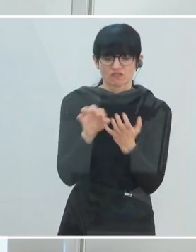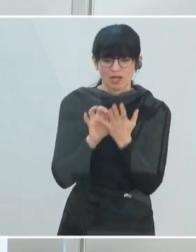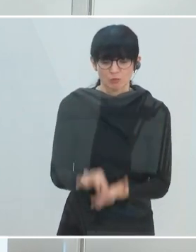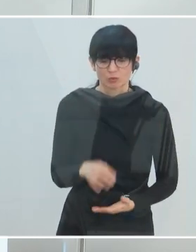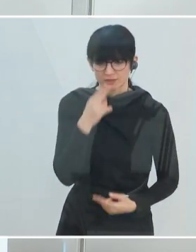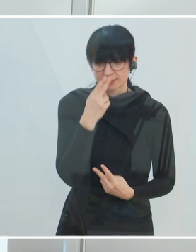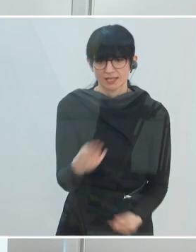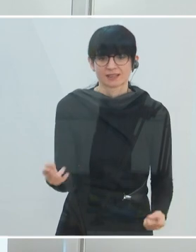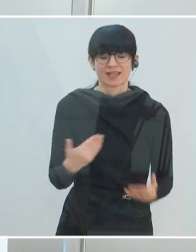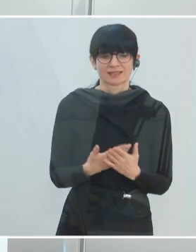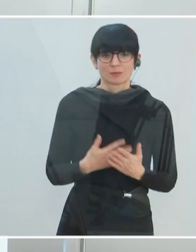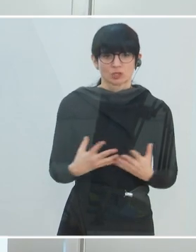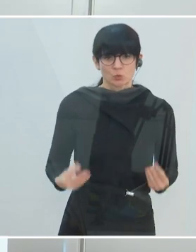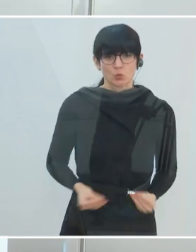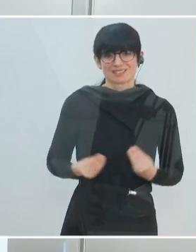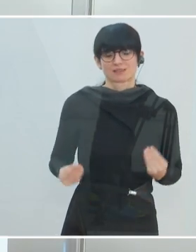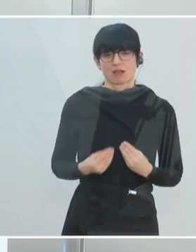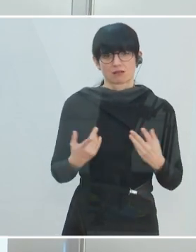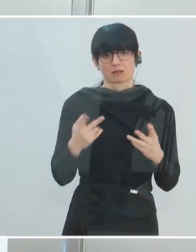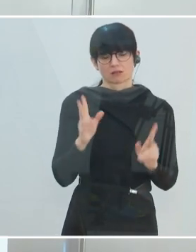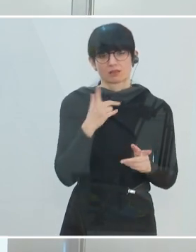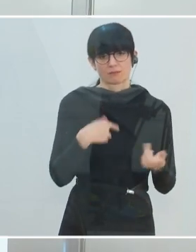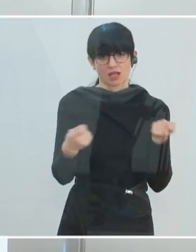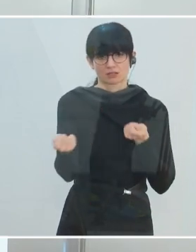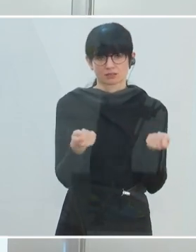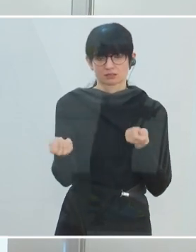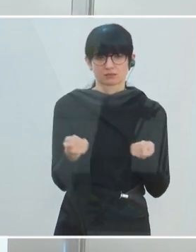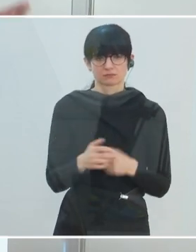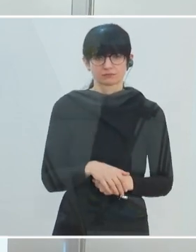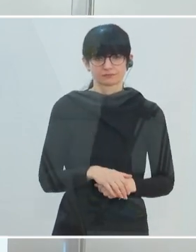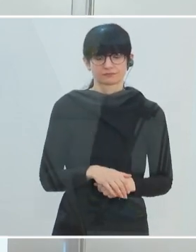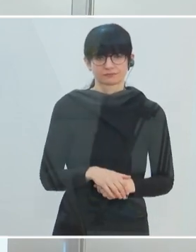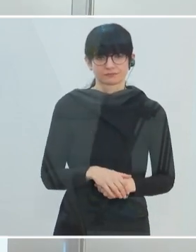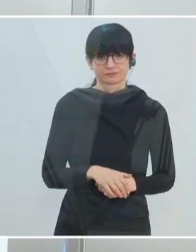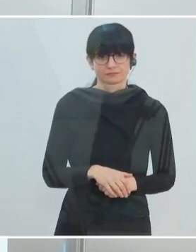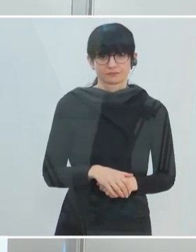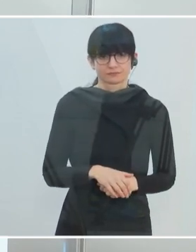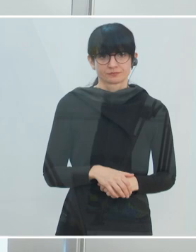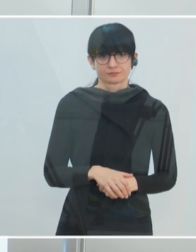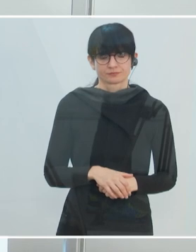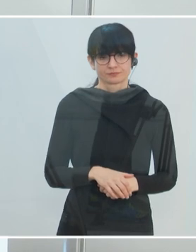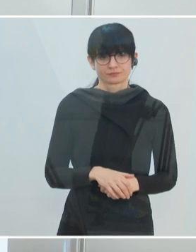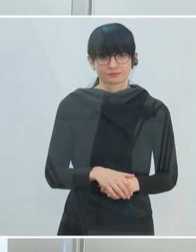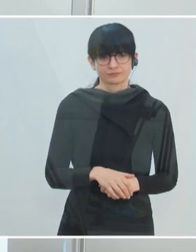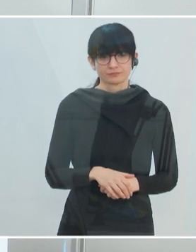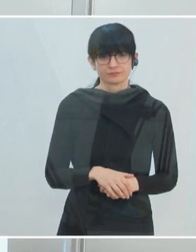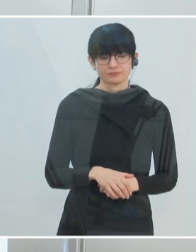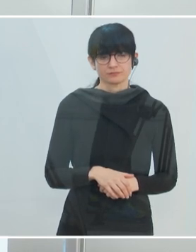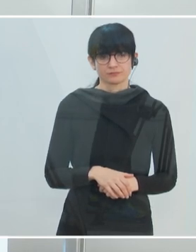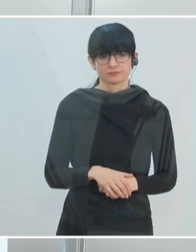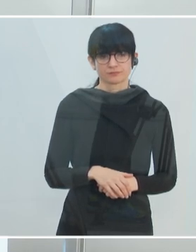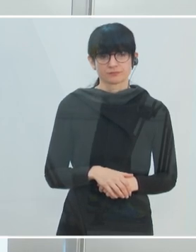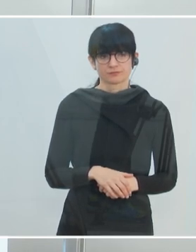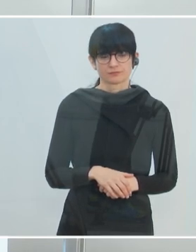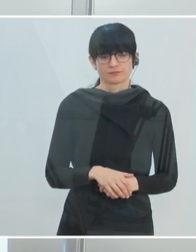wir die Ursachen sozusagen in den Griff kriegen. Und auch eine interessante Aussage ist noch zu wenig signifikant